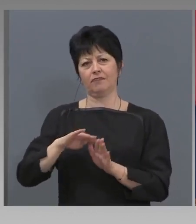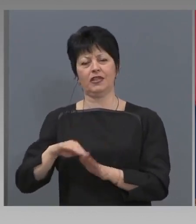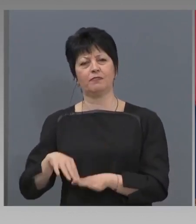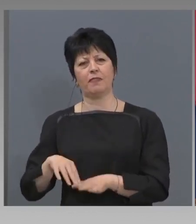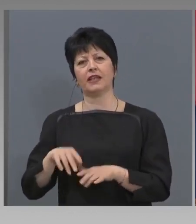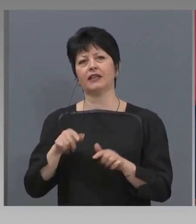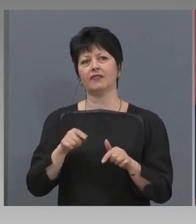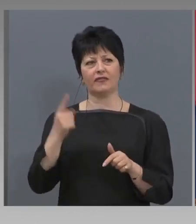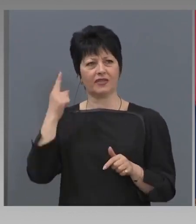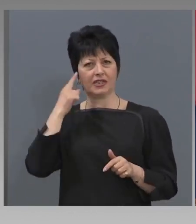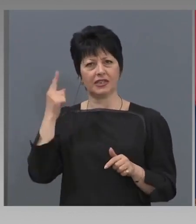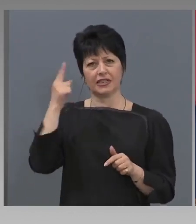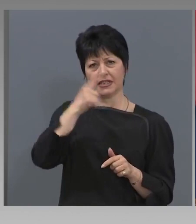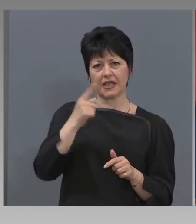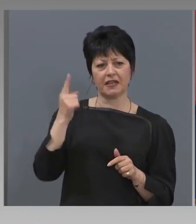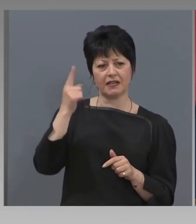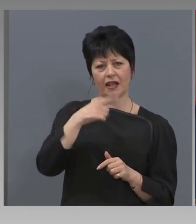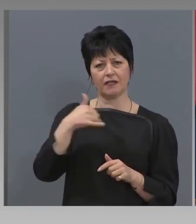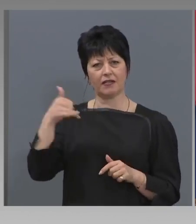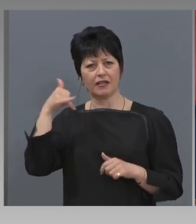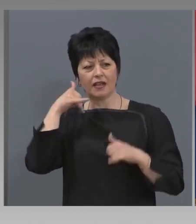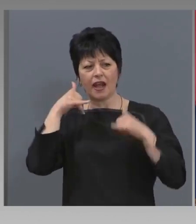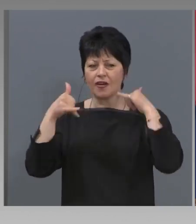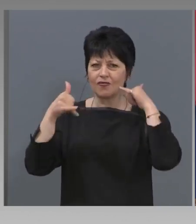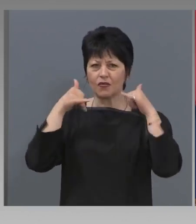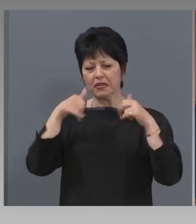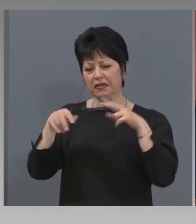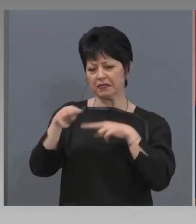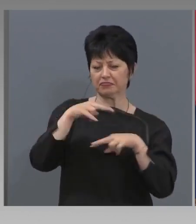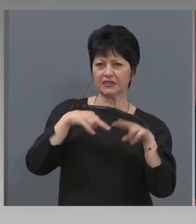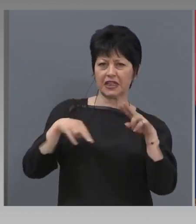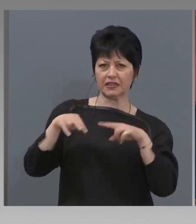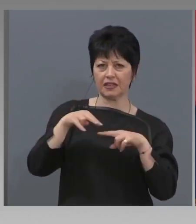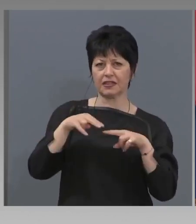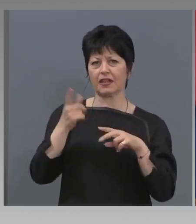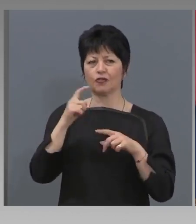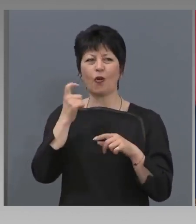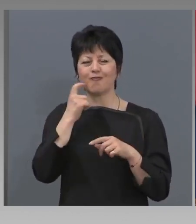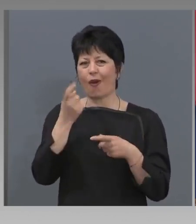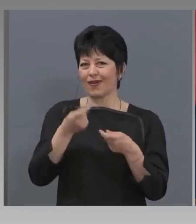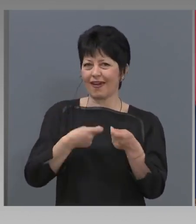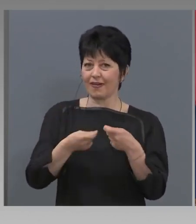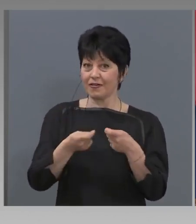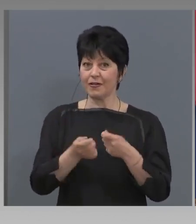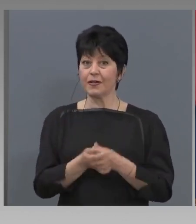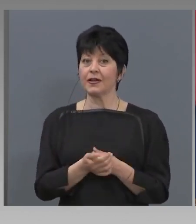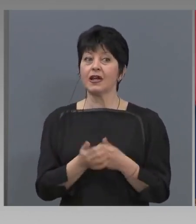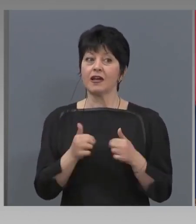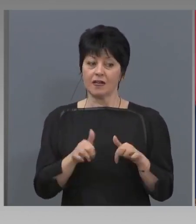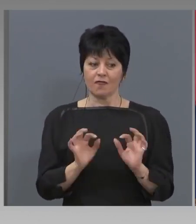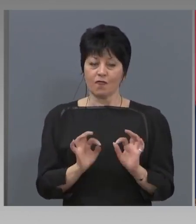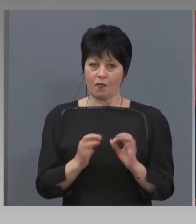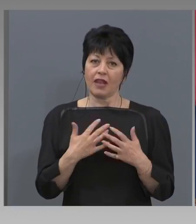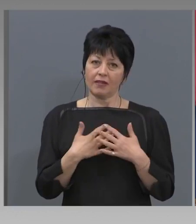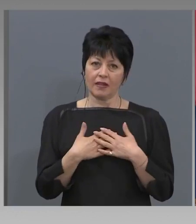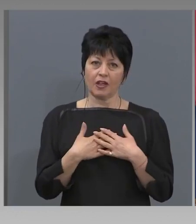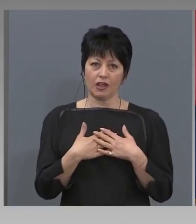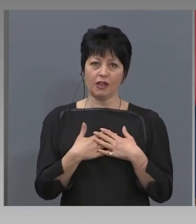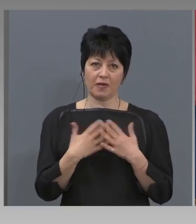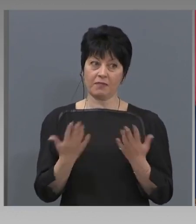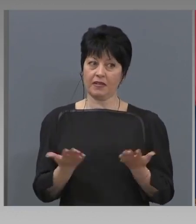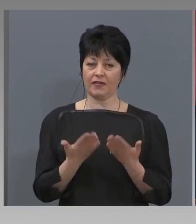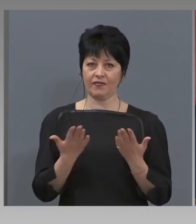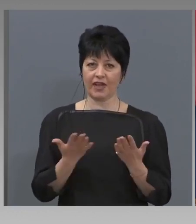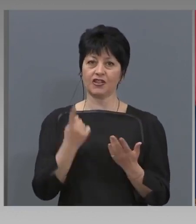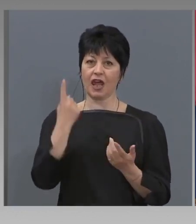да всеки ден да телефонира, да търси, се превърне в брокер. Към момента ние имаме вече